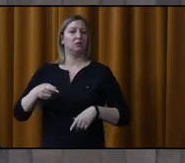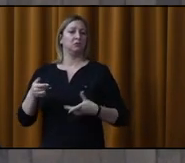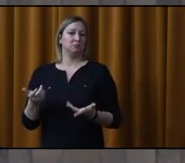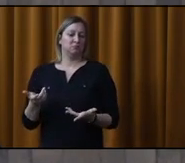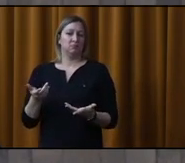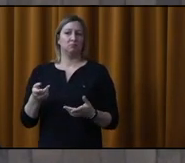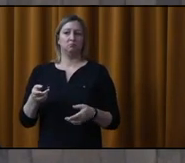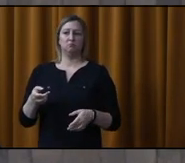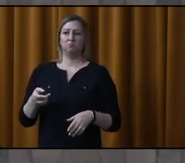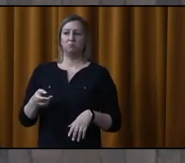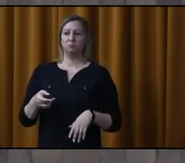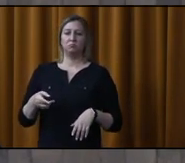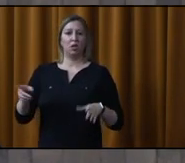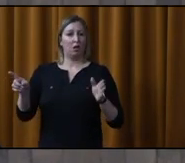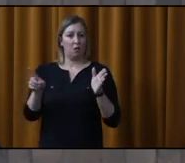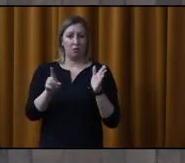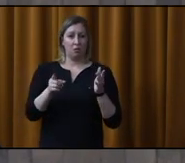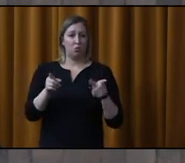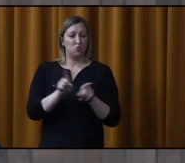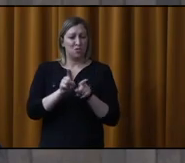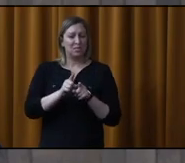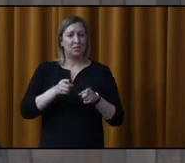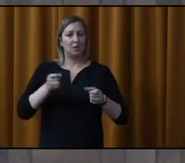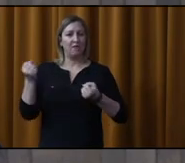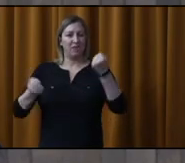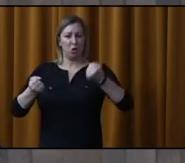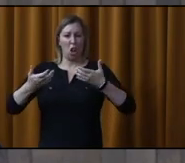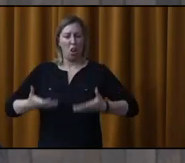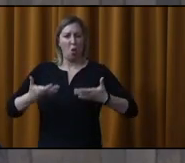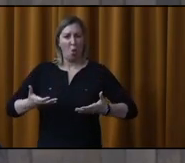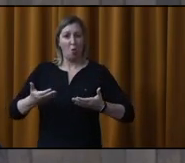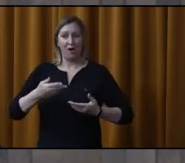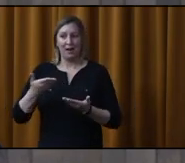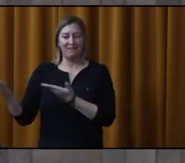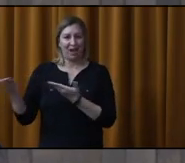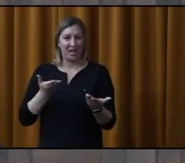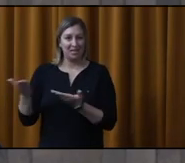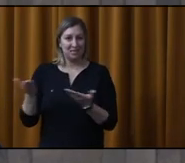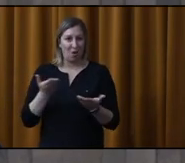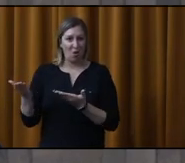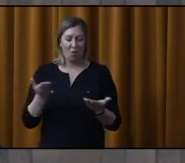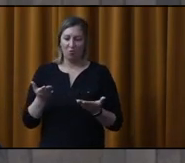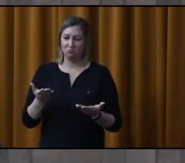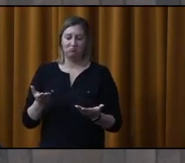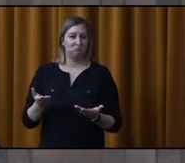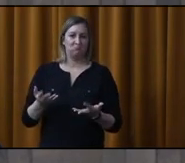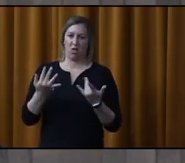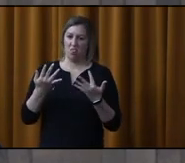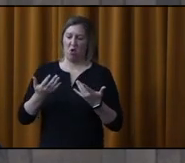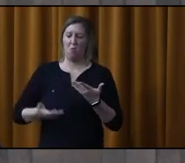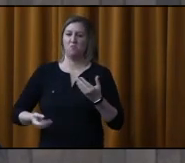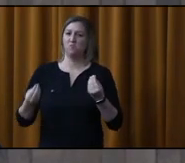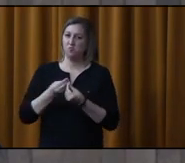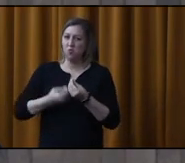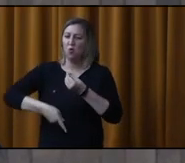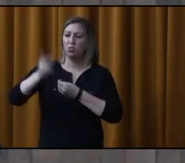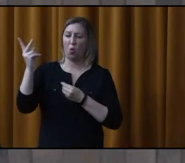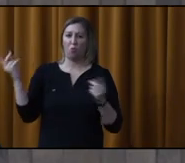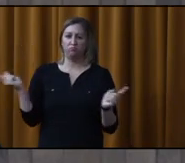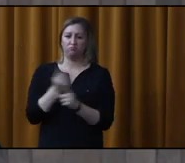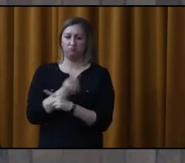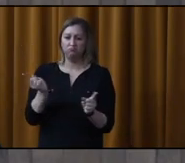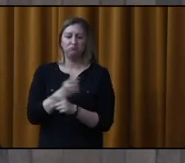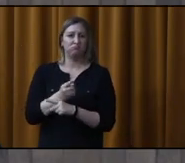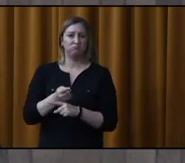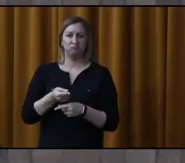cyclable. Malgré l'interdiction de véhicules lourds acceptés pour la livraison, il y a un nombre très élevé de véhicules qui ne respectent pas la